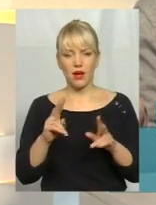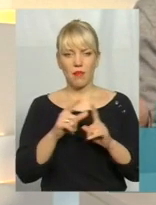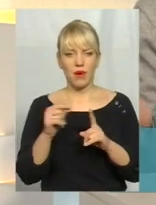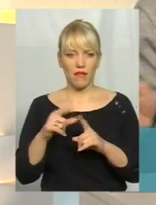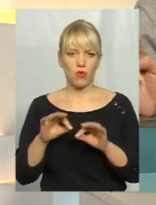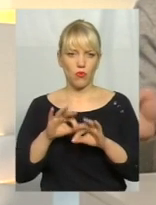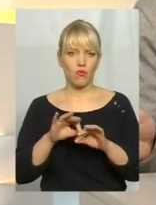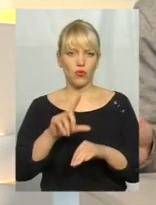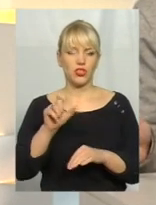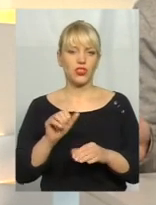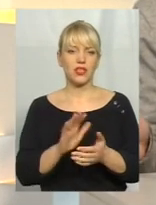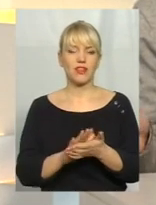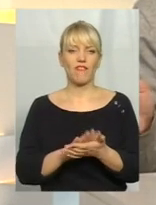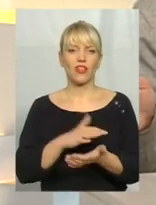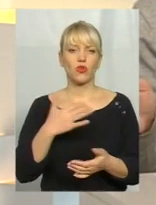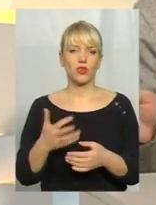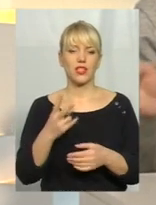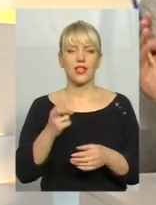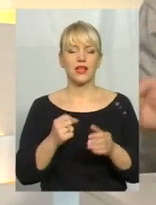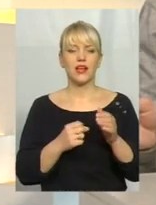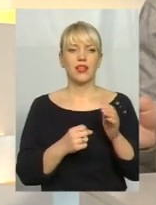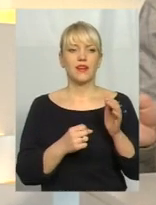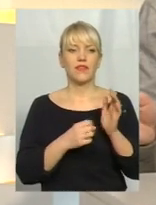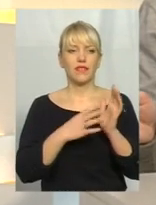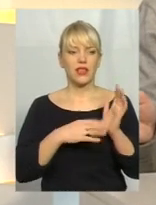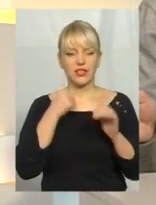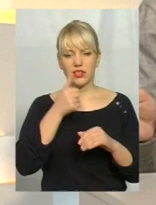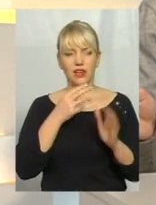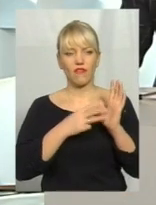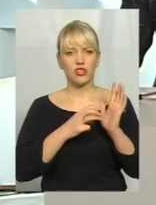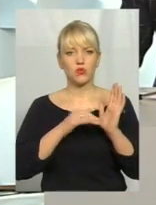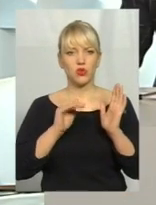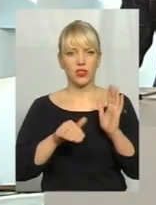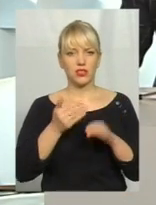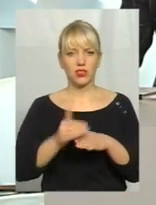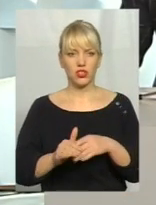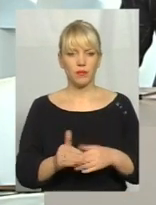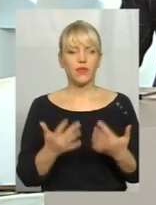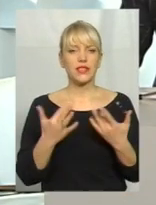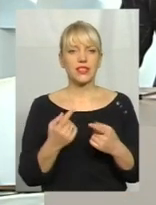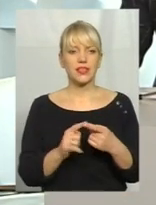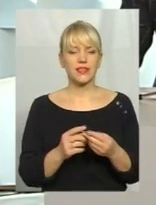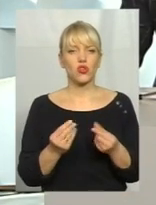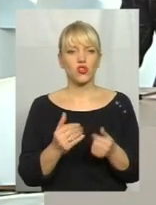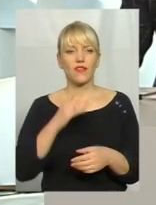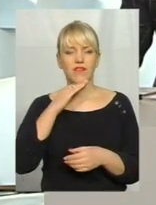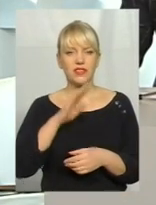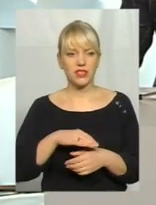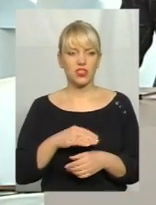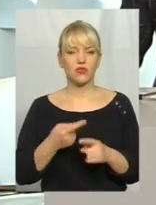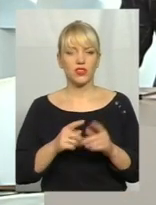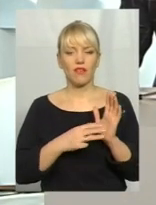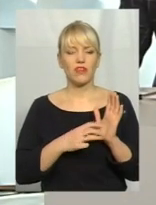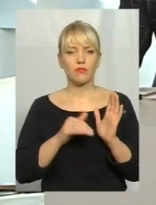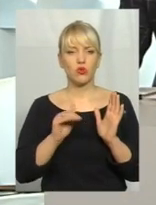2018 рік 800 тисяч, на 2019 рік 800 тисяч. Скільки цих грошей вистачить, оціх 800